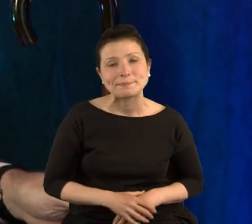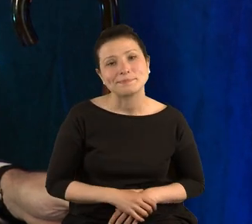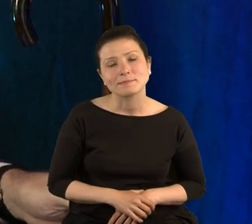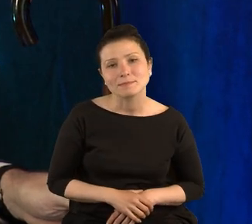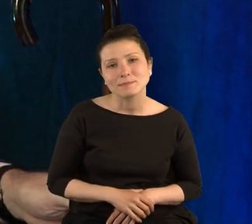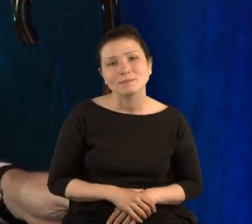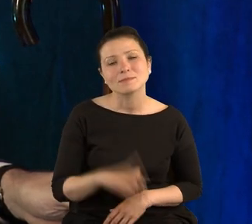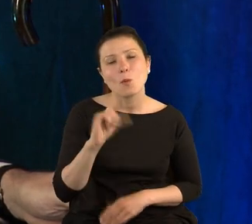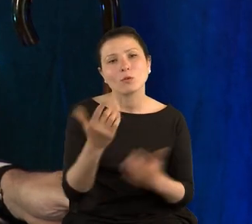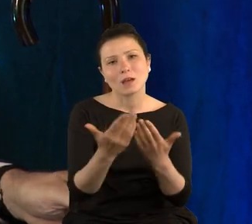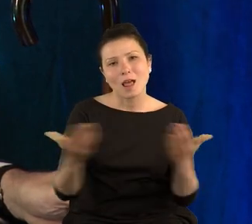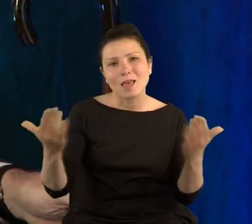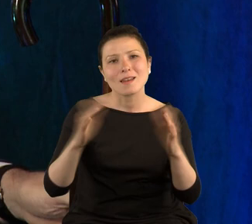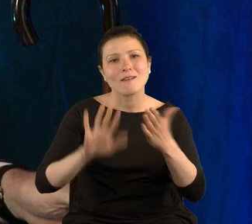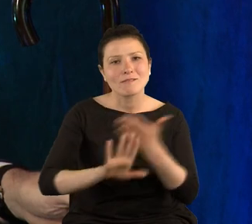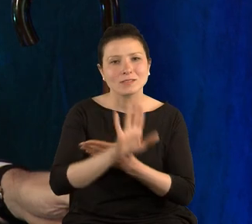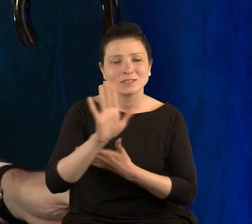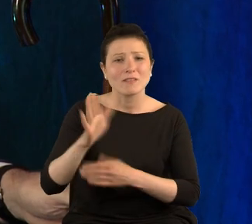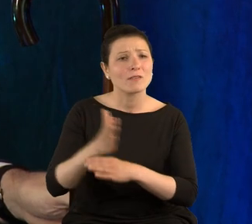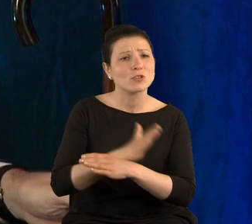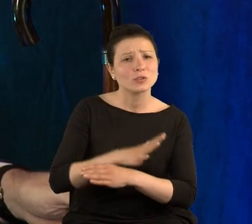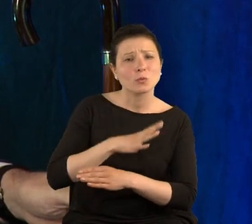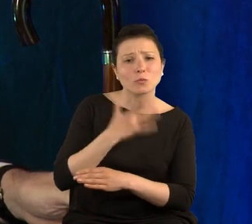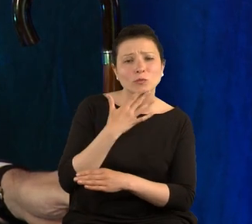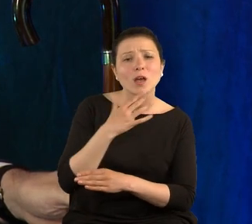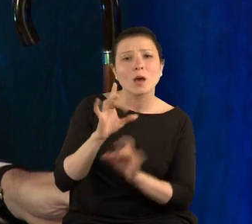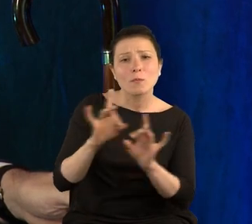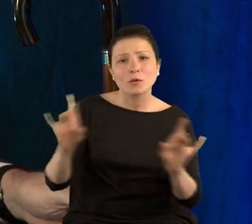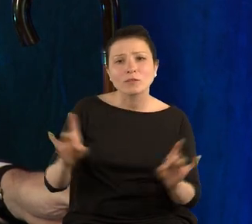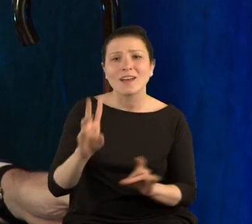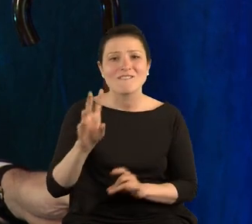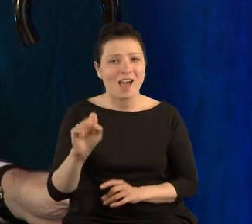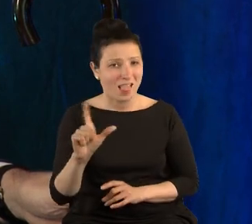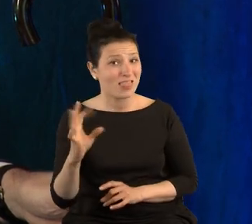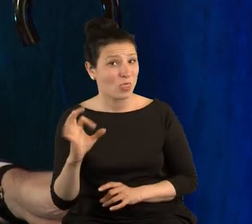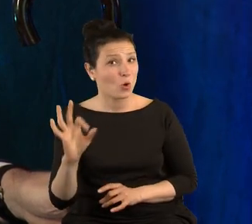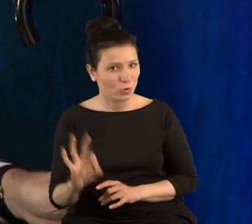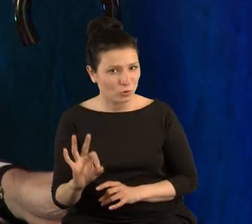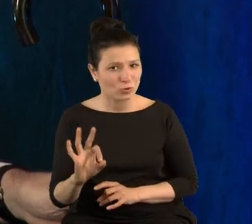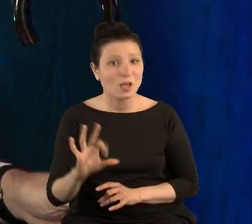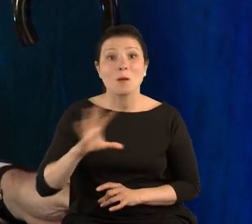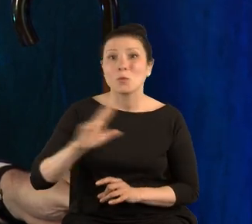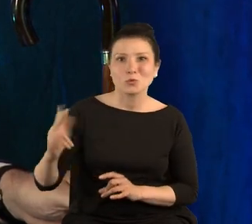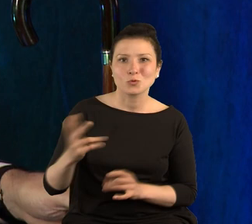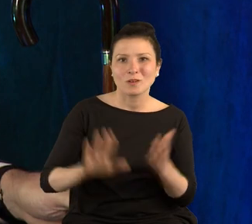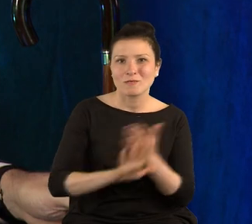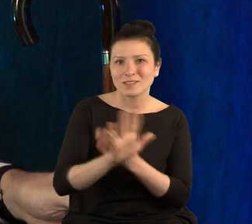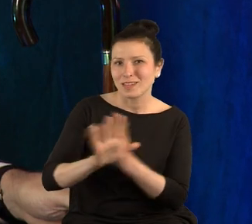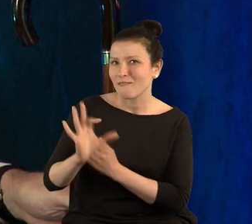Idę do galerii na wystawę wspomnianego tu profesora Jacka Waltosia, którego mieliśmy trzy wystawy.